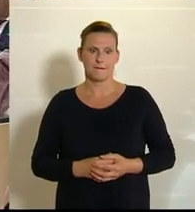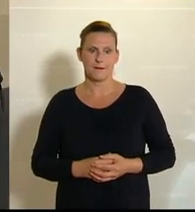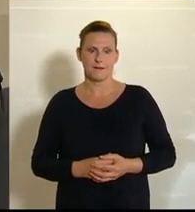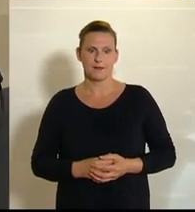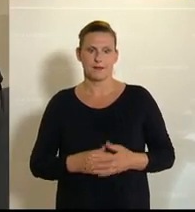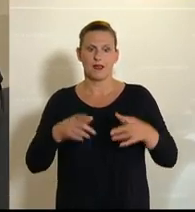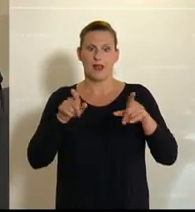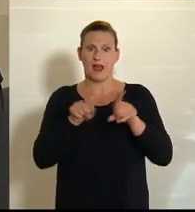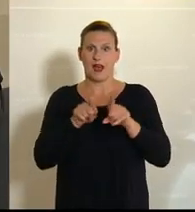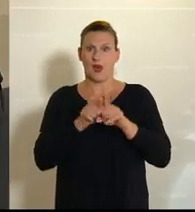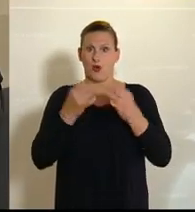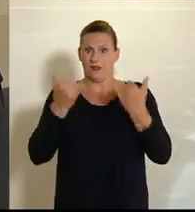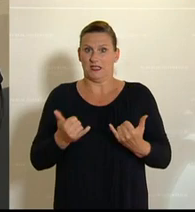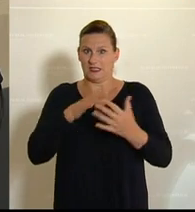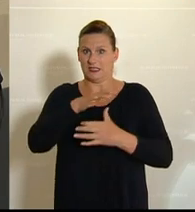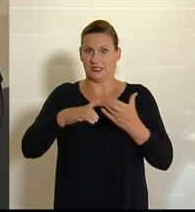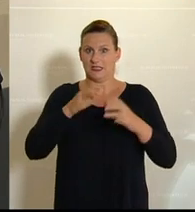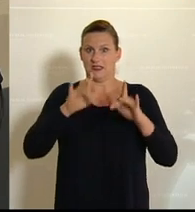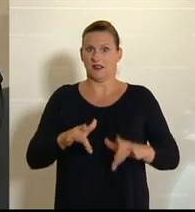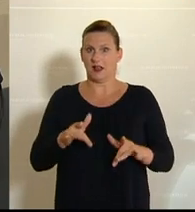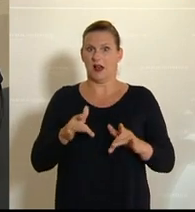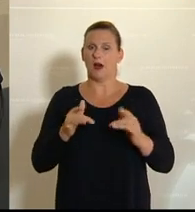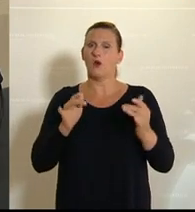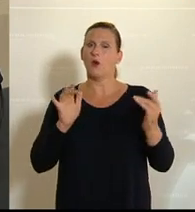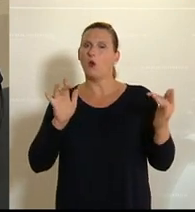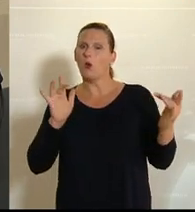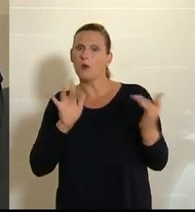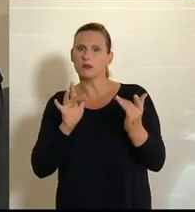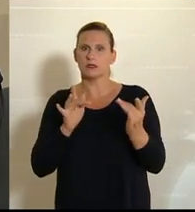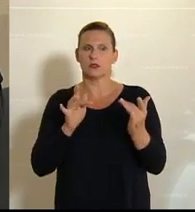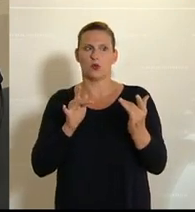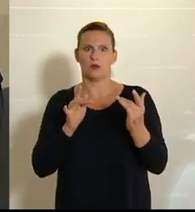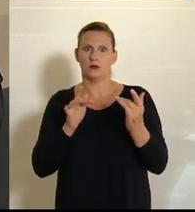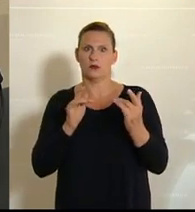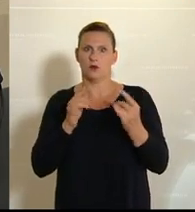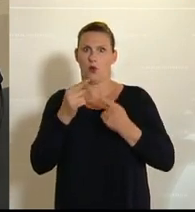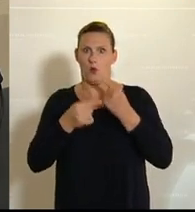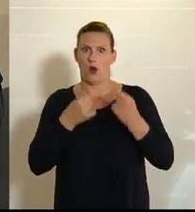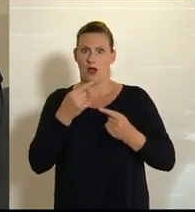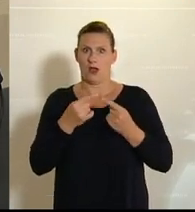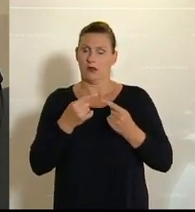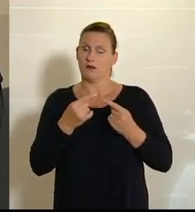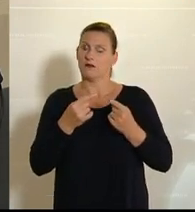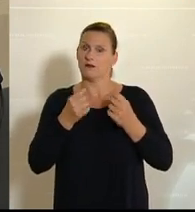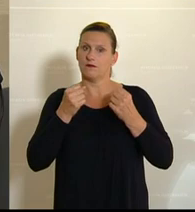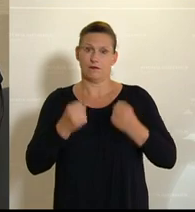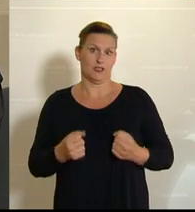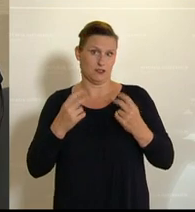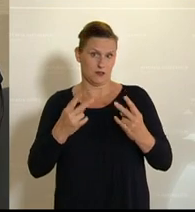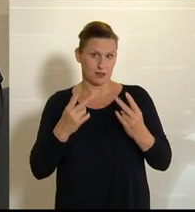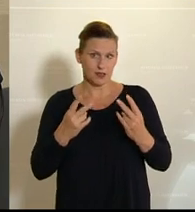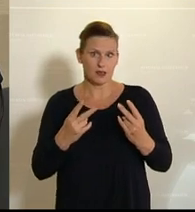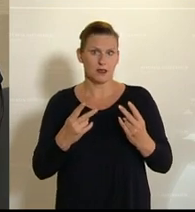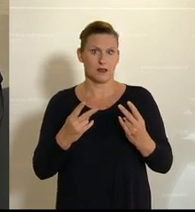Auch in dieser Krise spielt die Opposition eine sehr wichtige Rolle. Ich möchte ausdrücklich